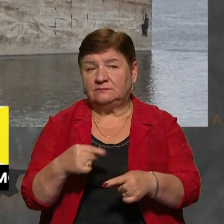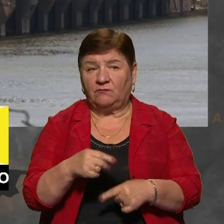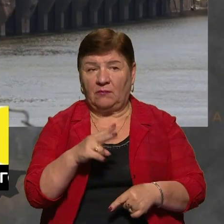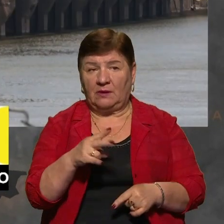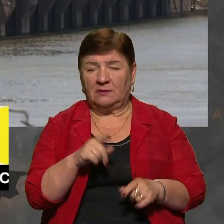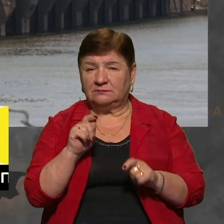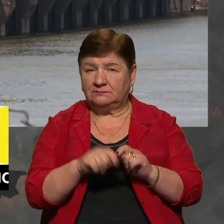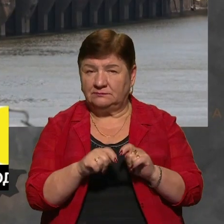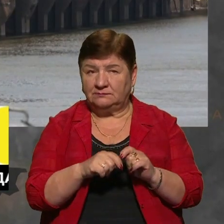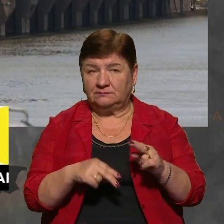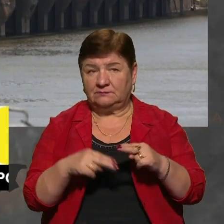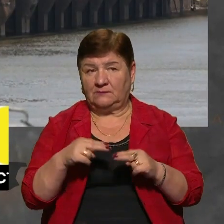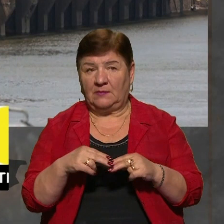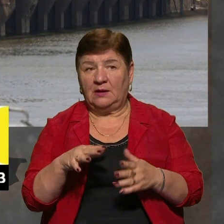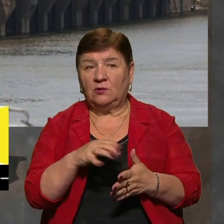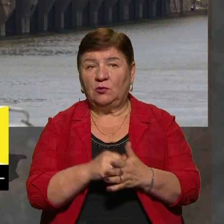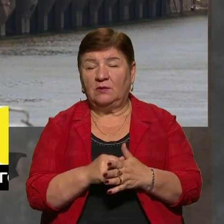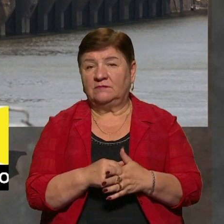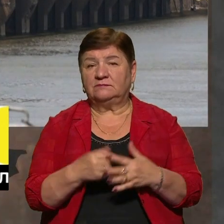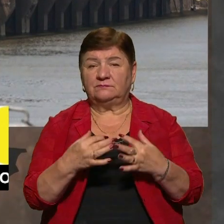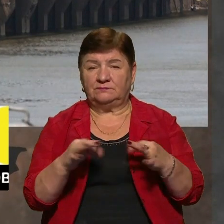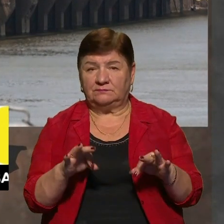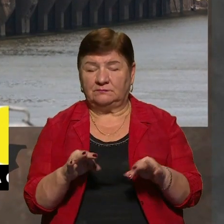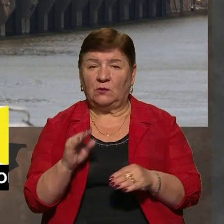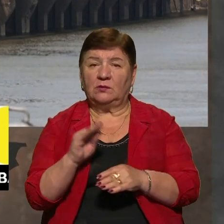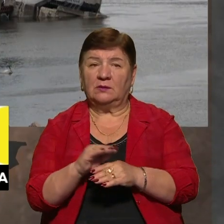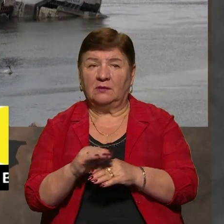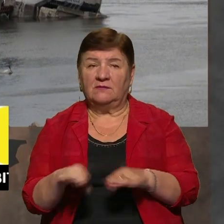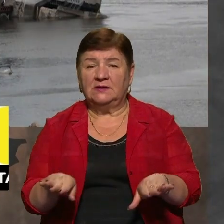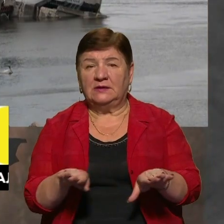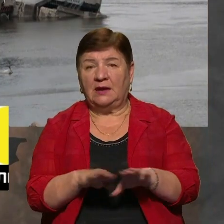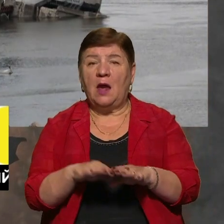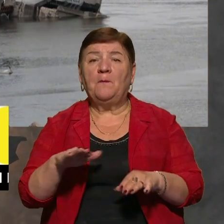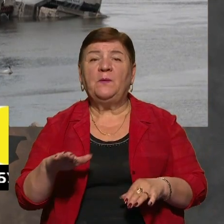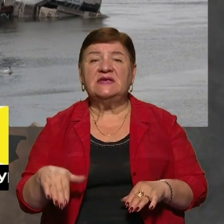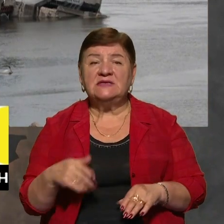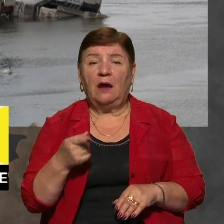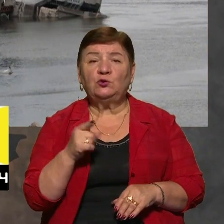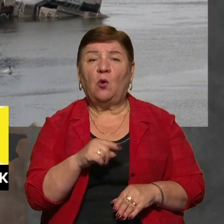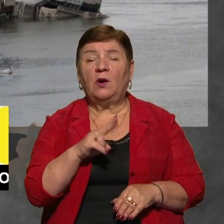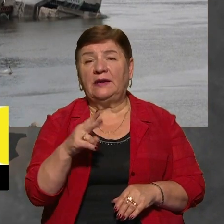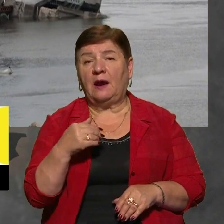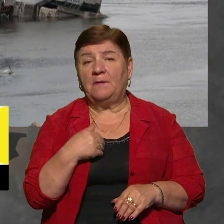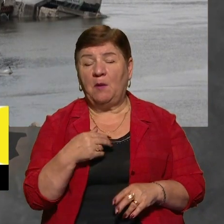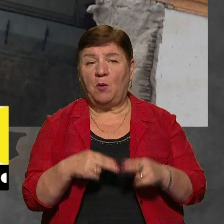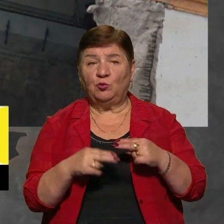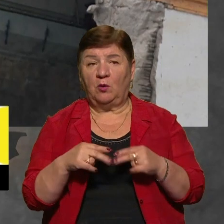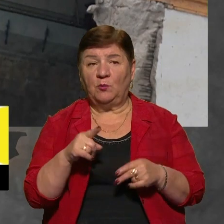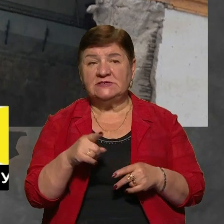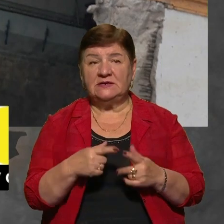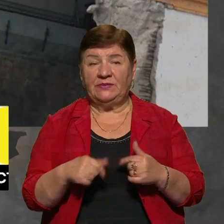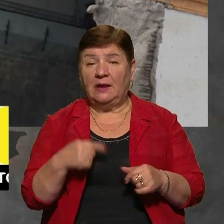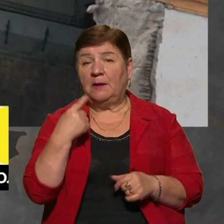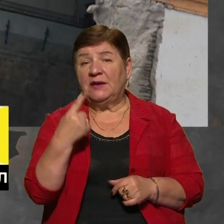обстеження, демонтажу зруйнованих конструкцій і звільняття додаткових проєктних рішень вже після того, як ми побудуємо ці станції. Тобто на